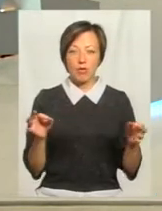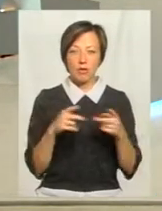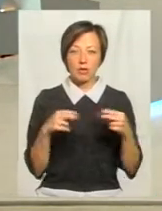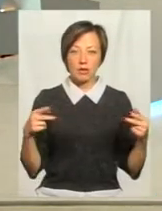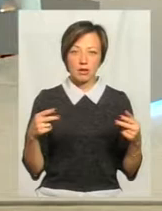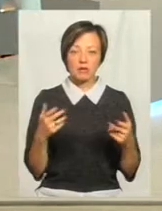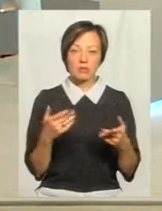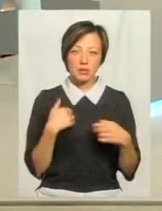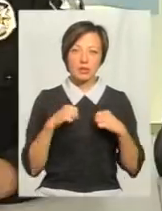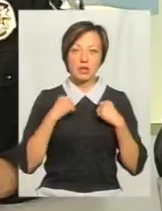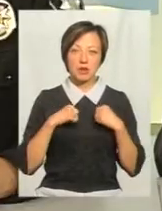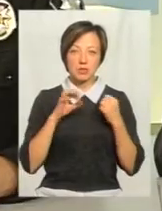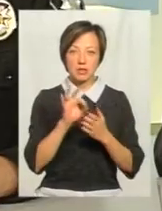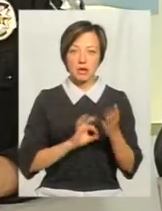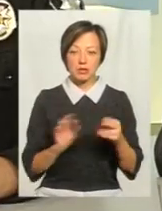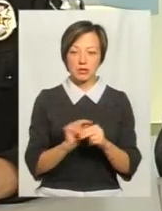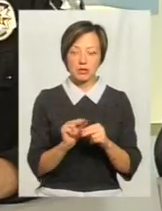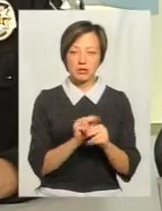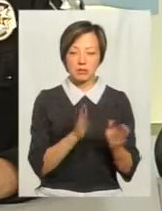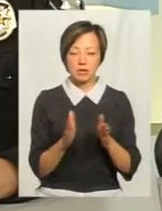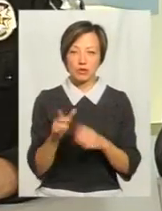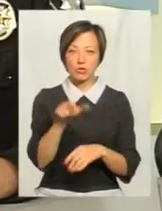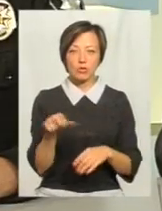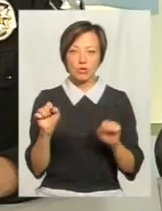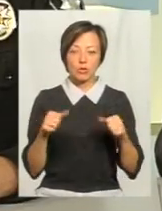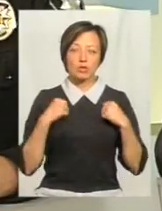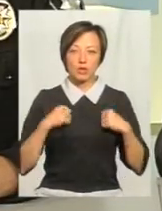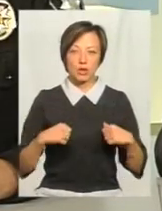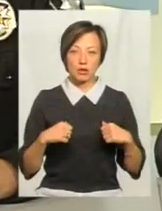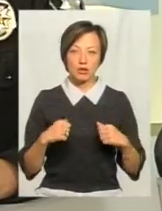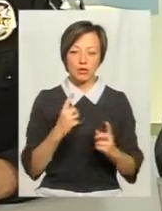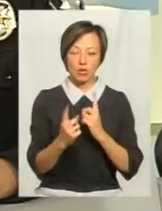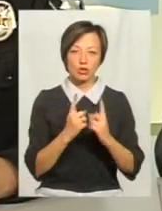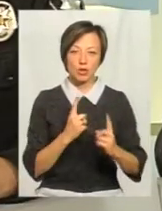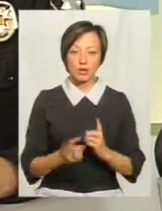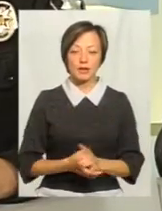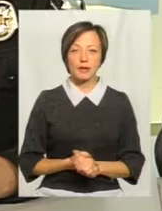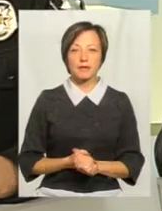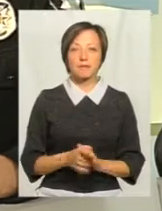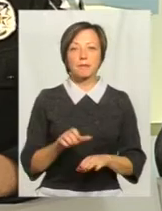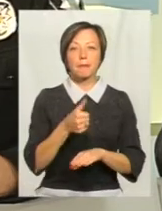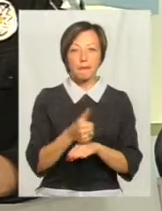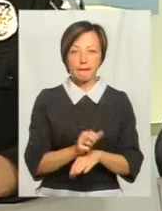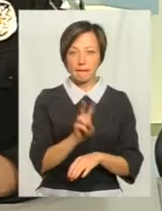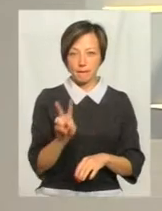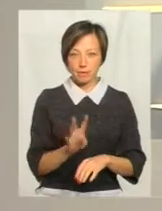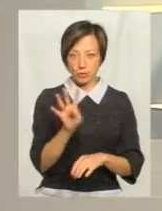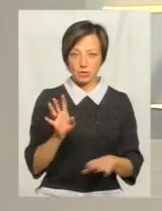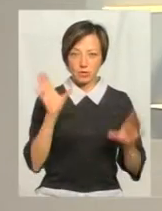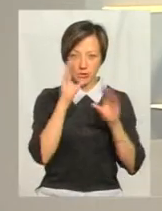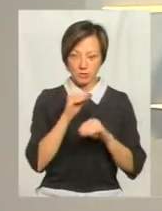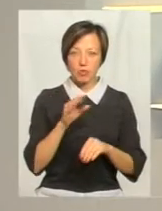окислилися. Ми стараємося зразу це все навести, щоб люди могли спокійно проїжджати. В основному за 2-4 години справляєтеся?